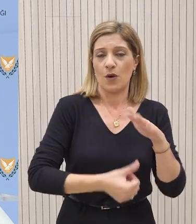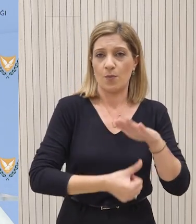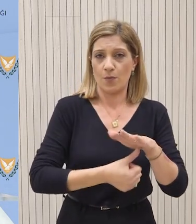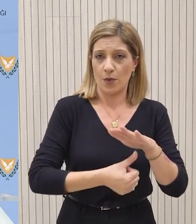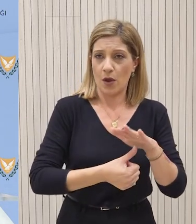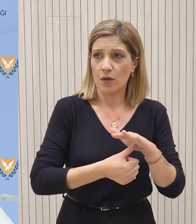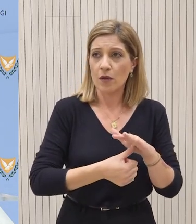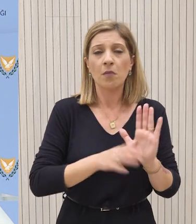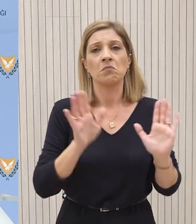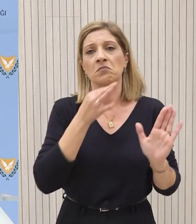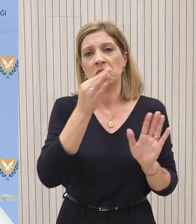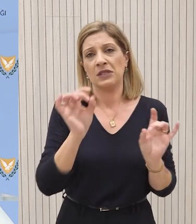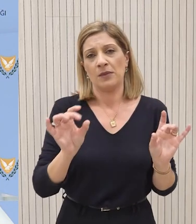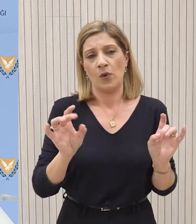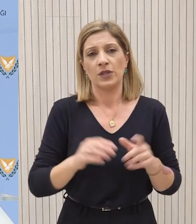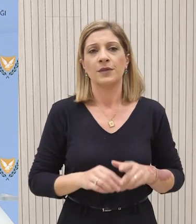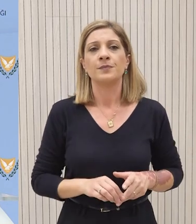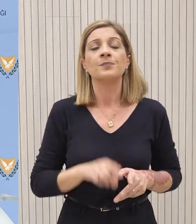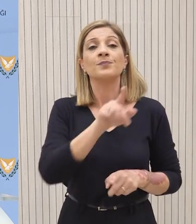Δημοκρατίας. Δεν πρόκειται να γίνει οποιαδήποτε άλλη τοποθέτηση.